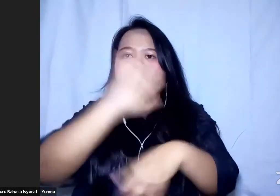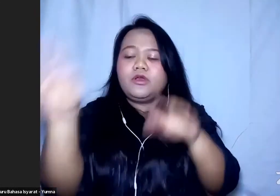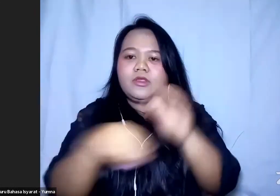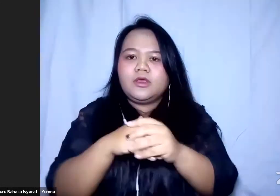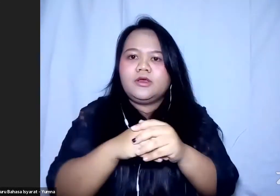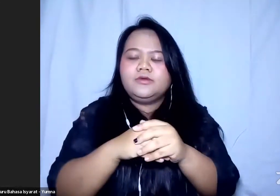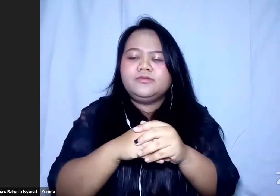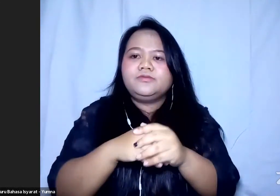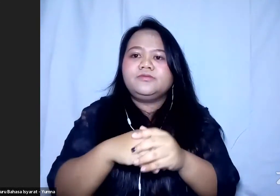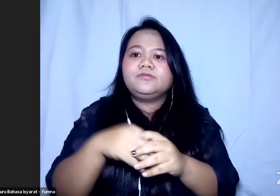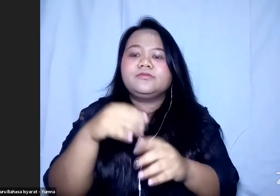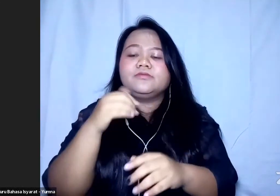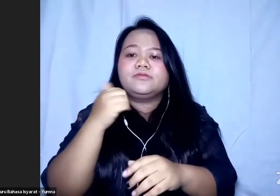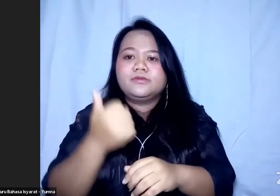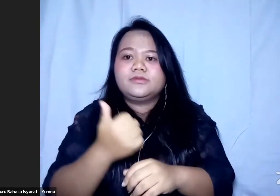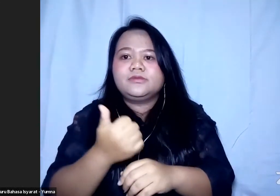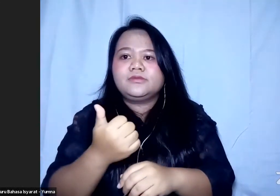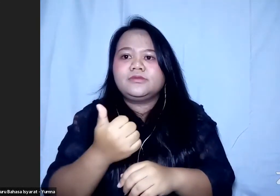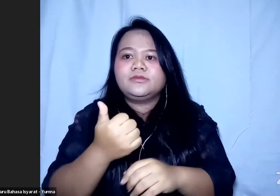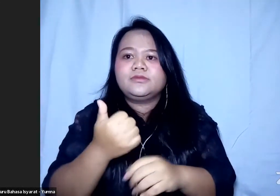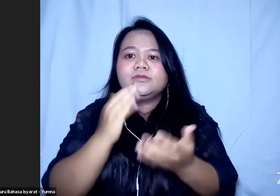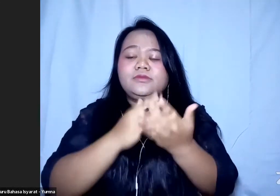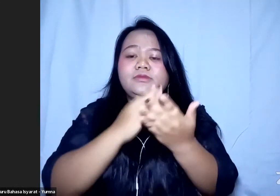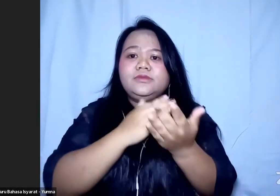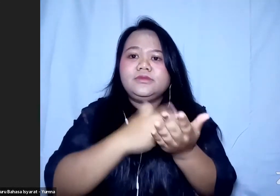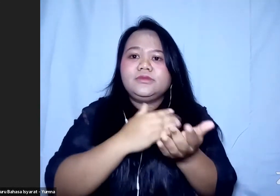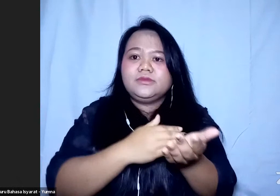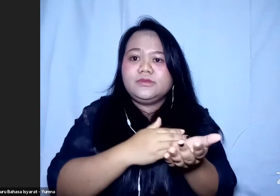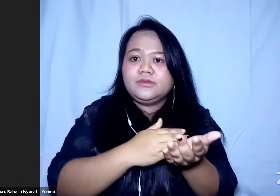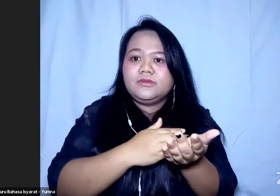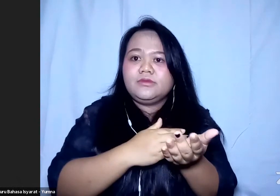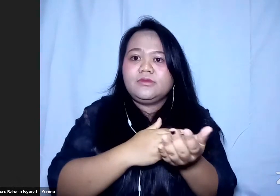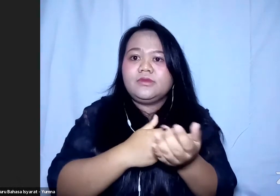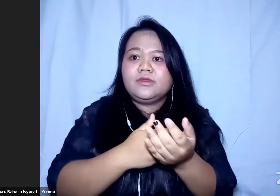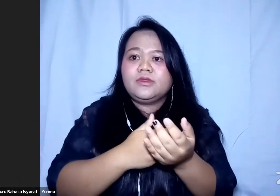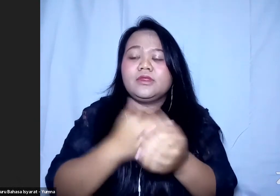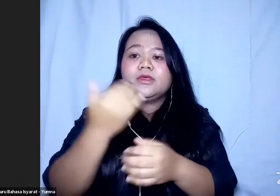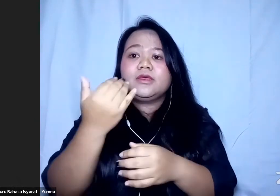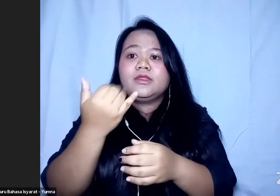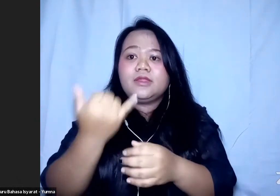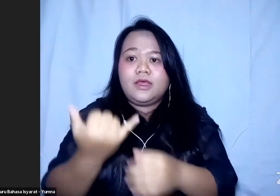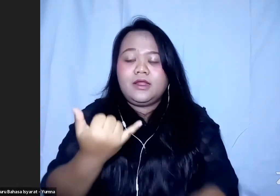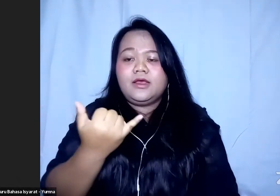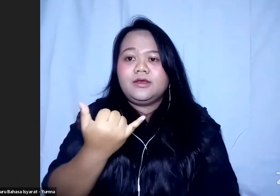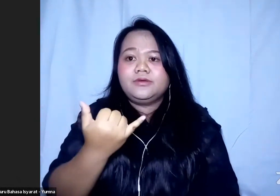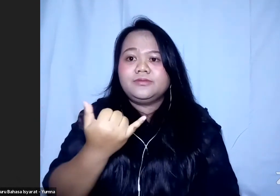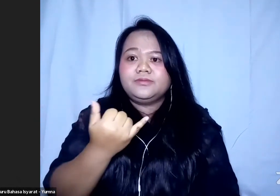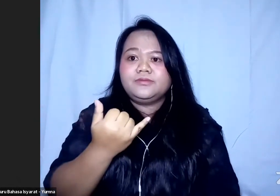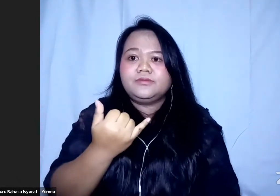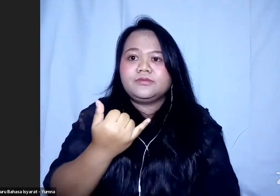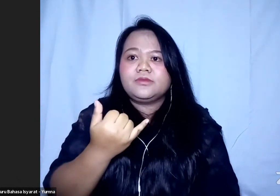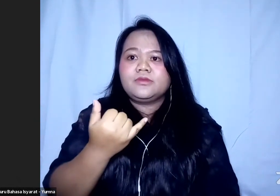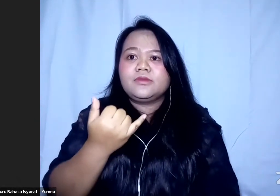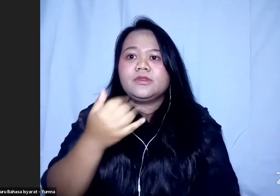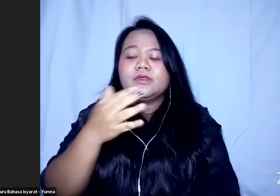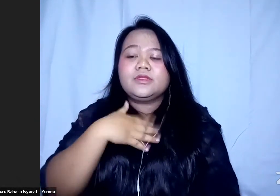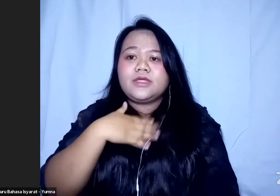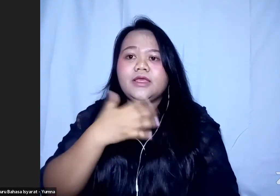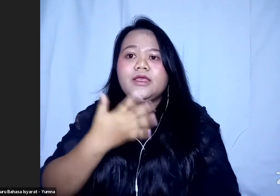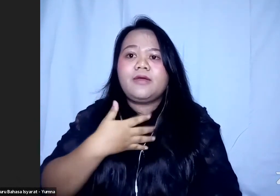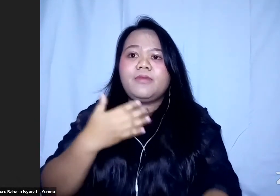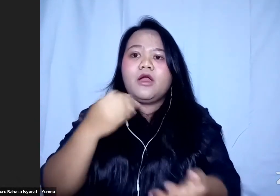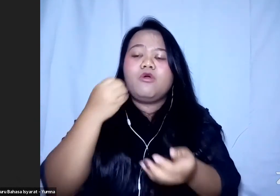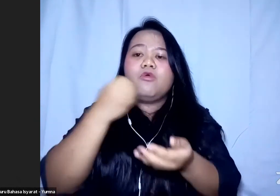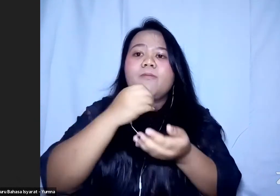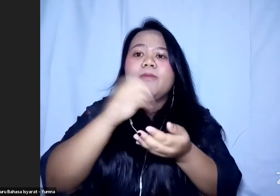baik untuk sesi saya kali ini saya akan memaparkan